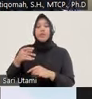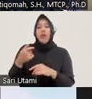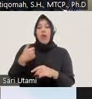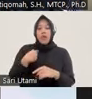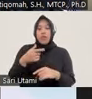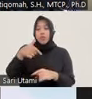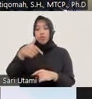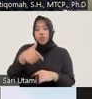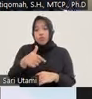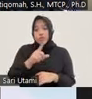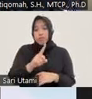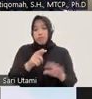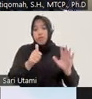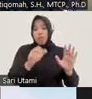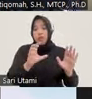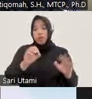kemudian